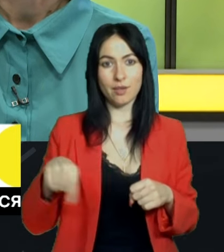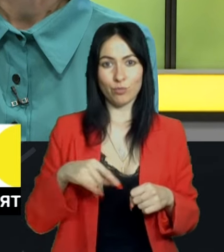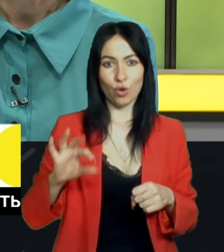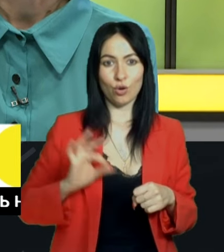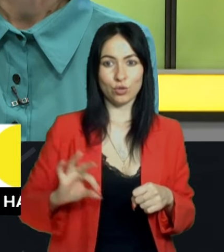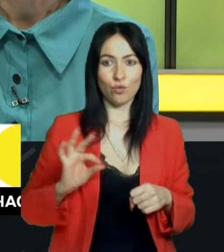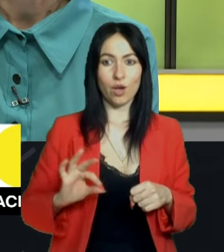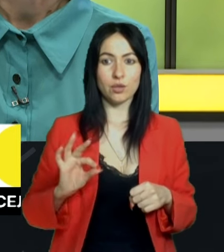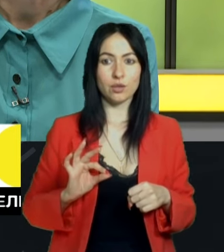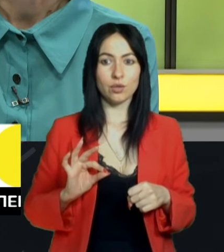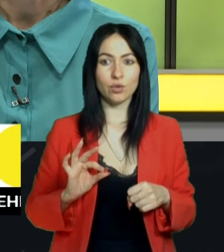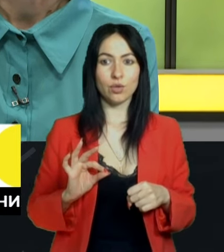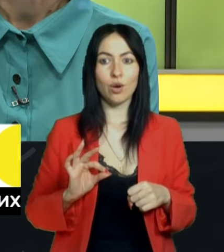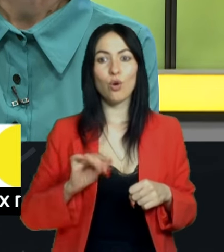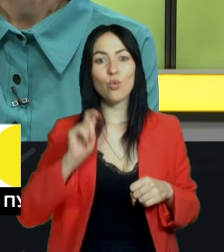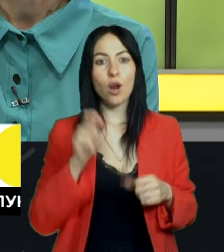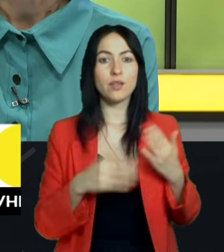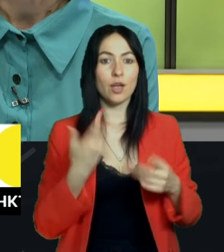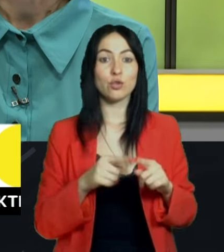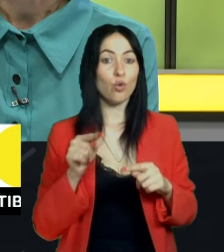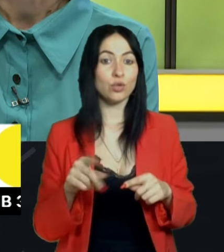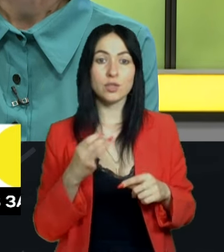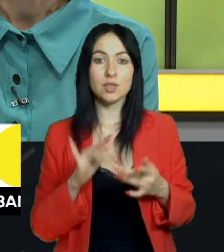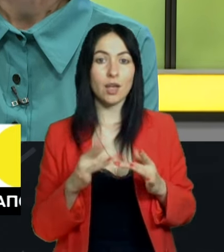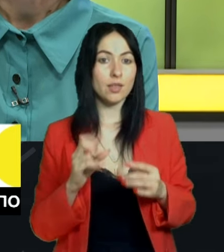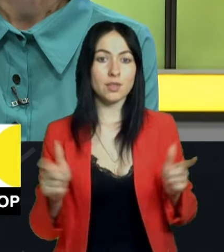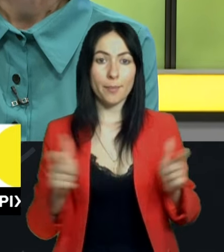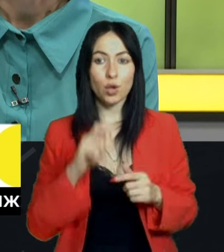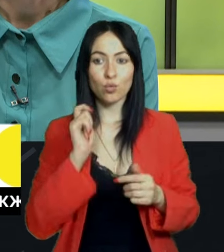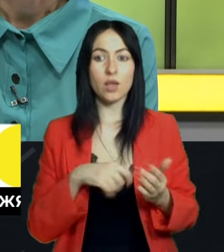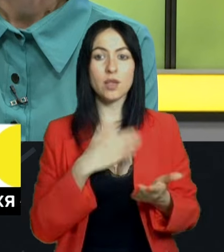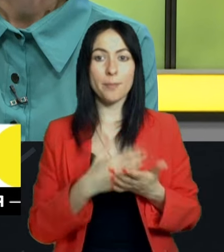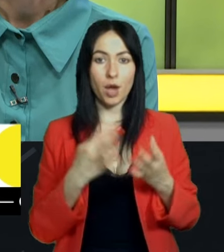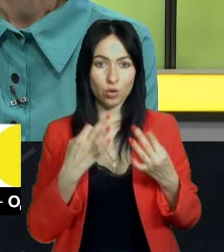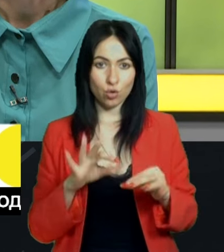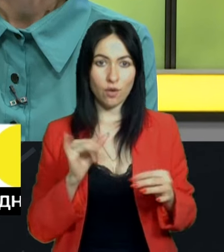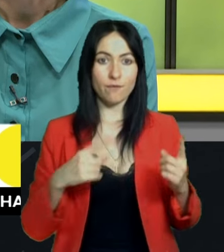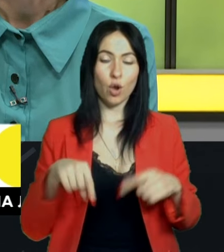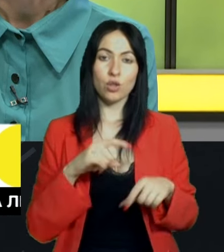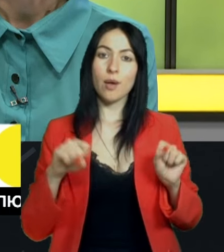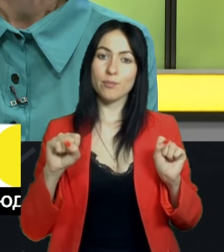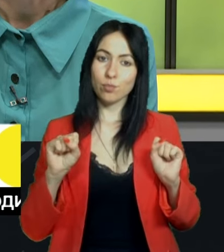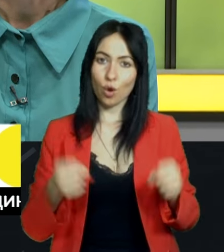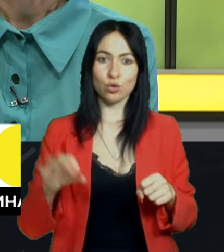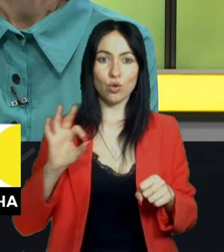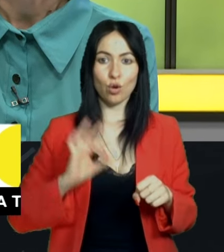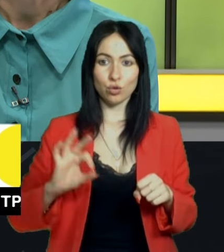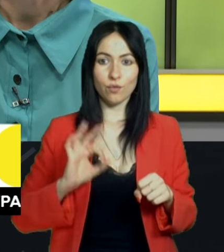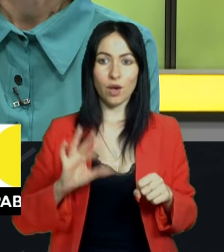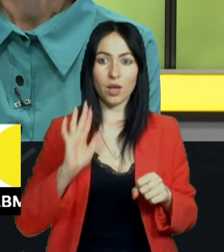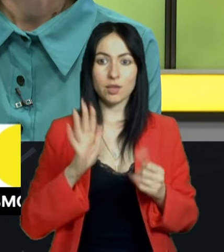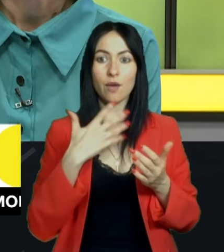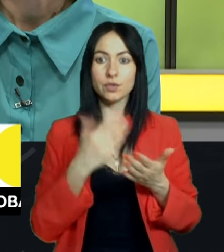Українці, якщо ці сайти не заблоковані, українці мають доступ, і вони можуть ними користуватися. У своєй більшості